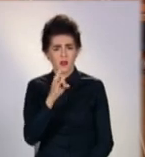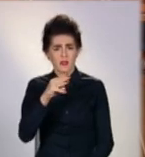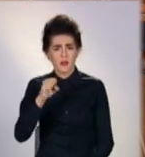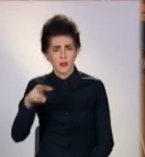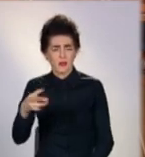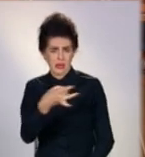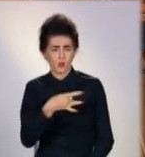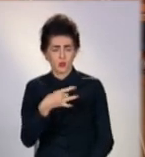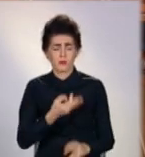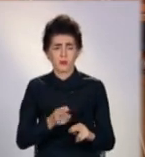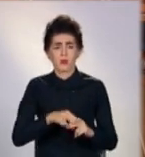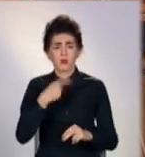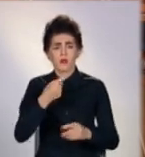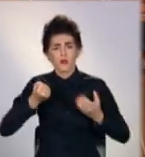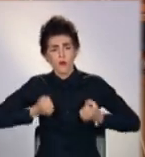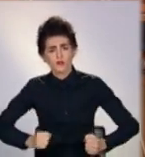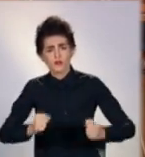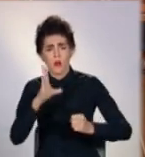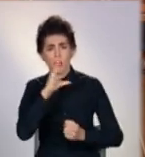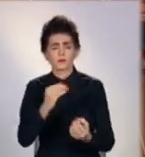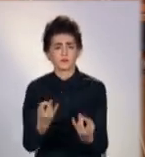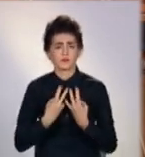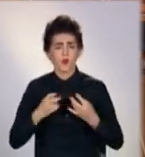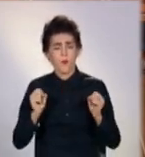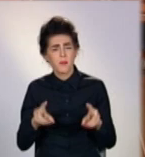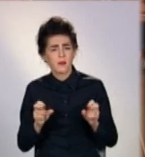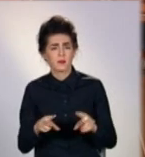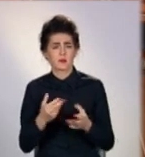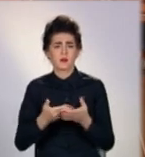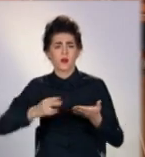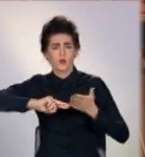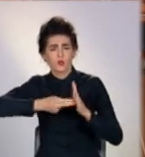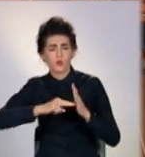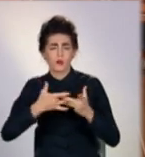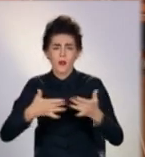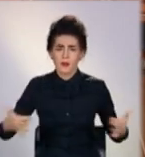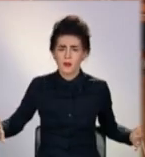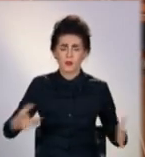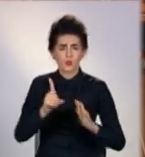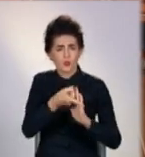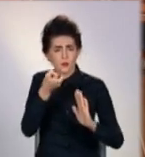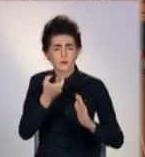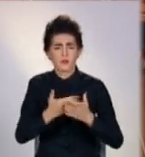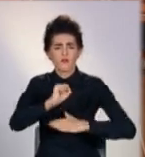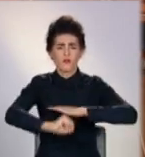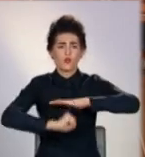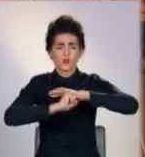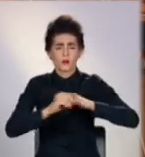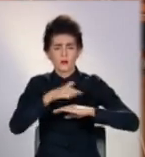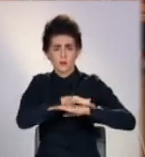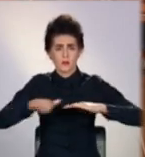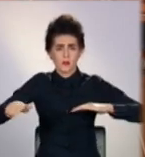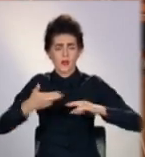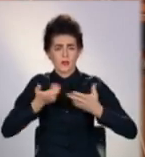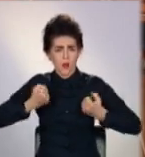кварталі качели, які підставляють опасність. Це болти, це крюки, це фундамент, на якому стоїть ця